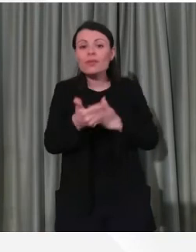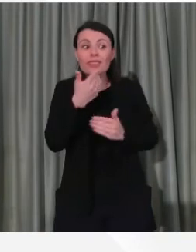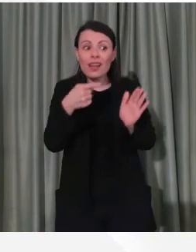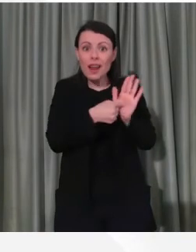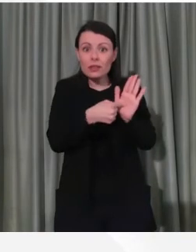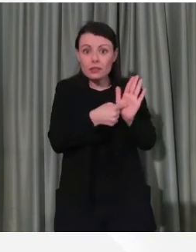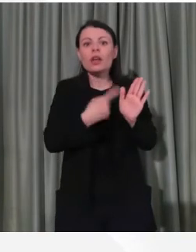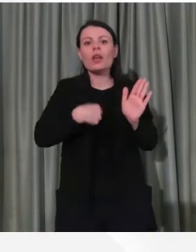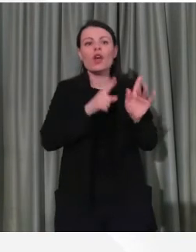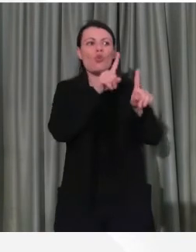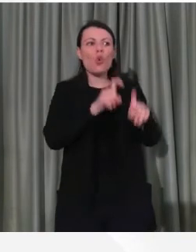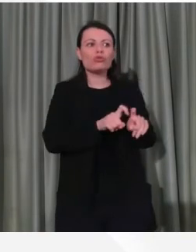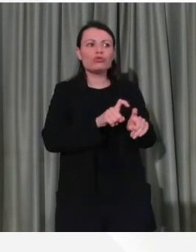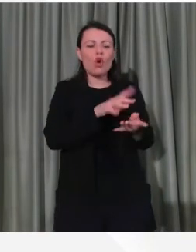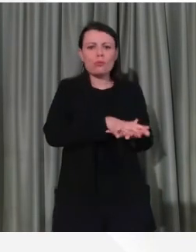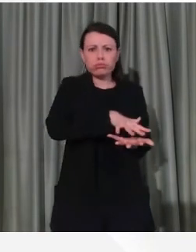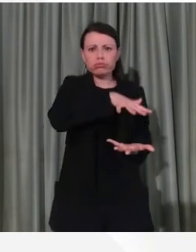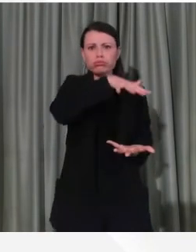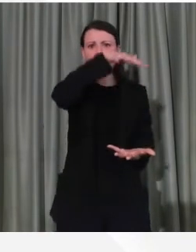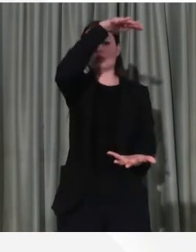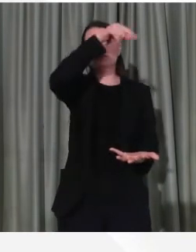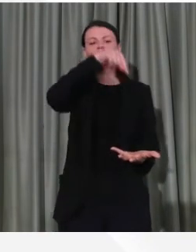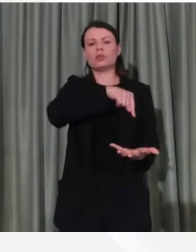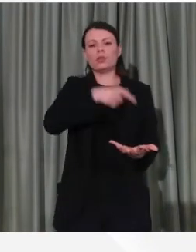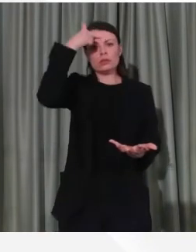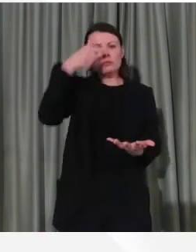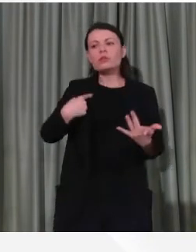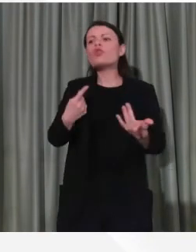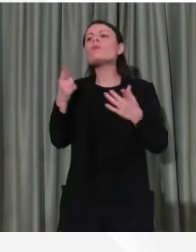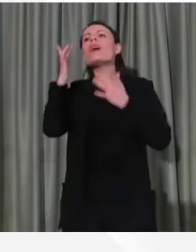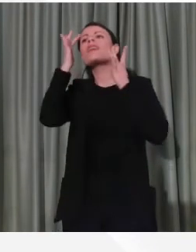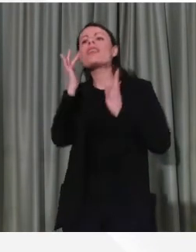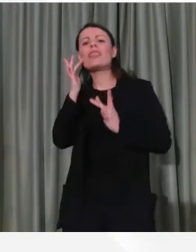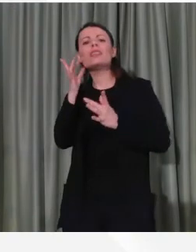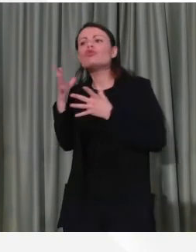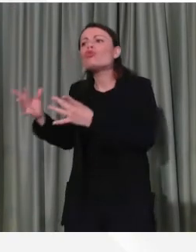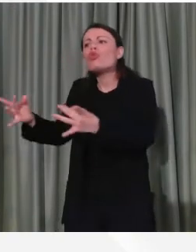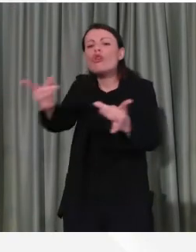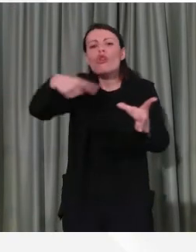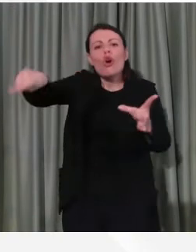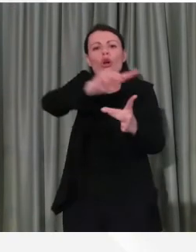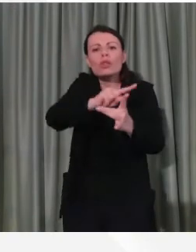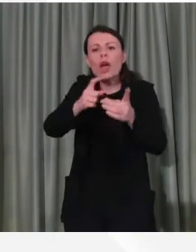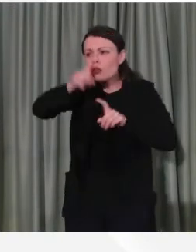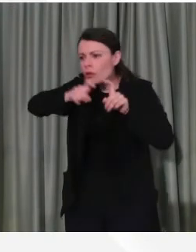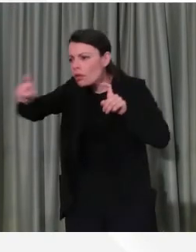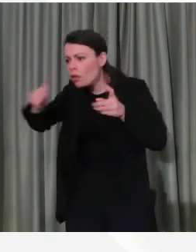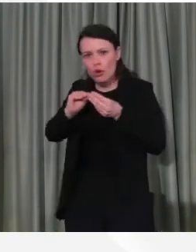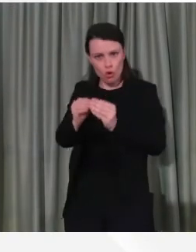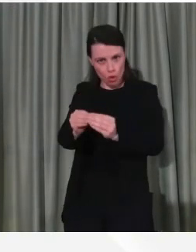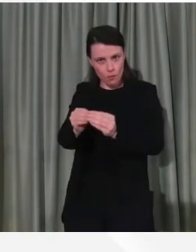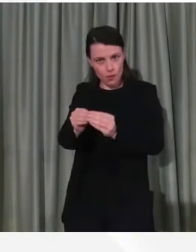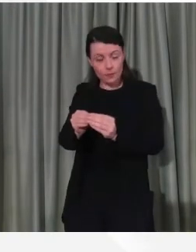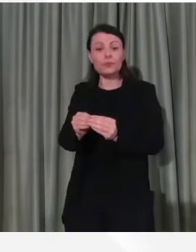questi questionari per fare una mappa del rischio di contagio. I nostri virologi, nostri